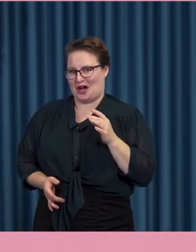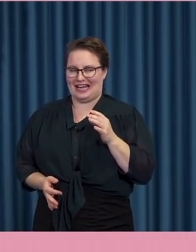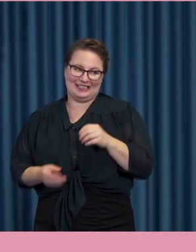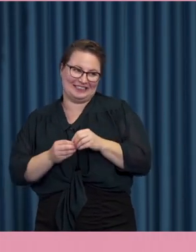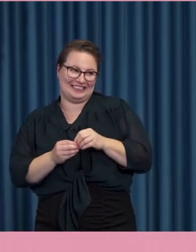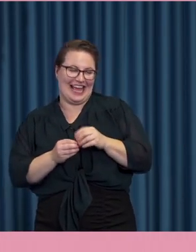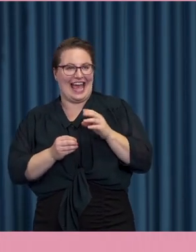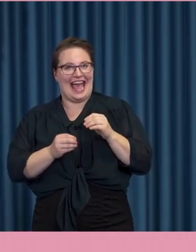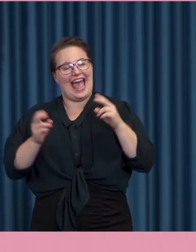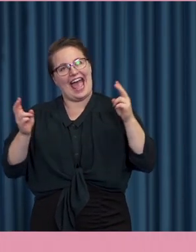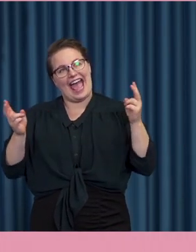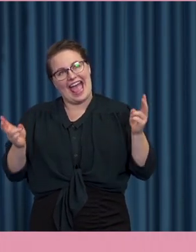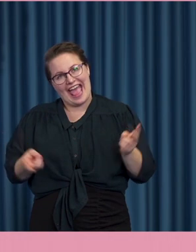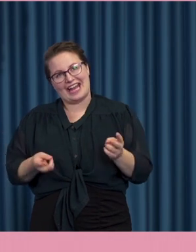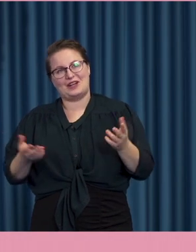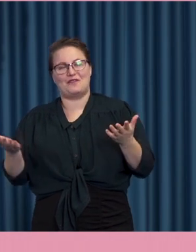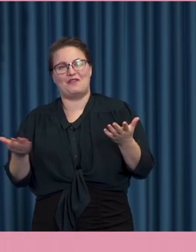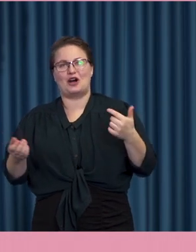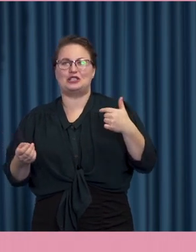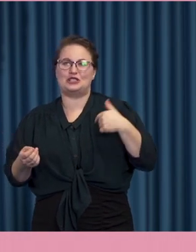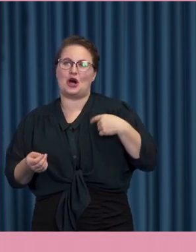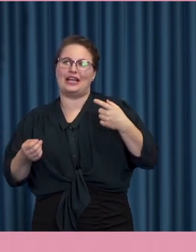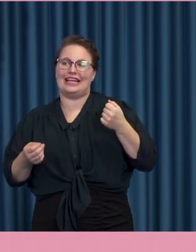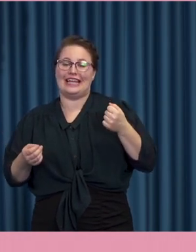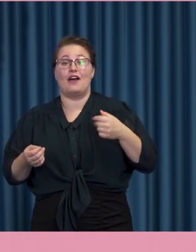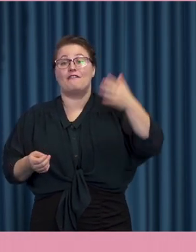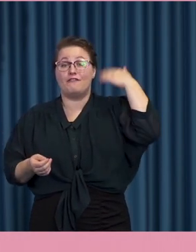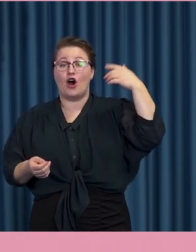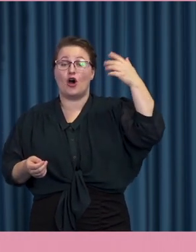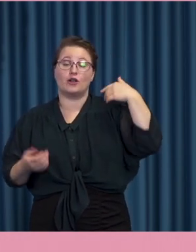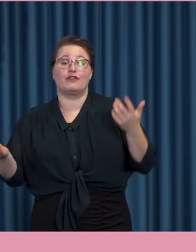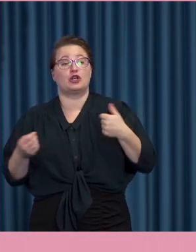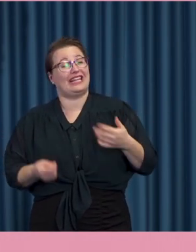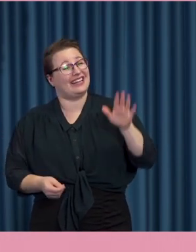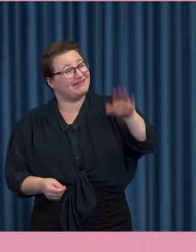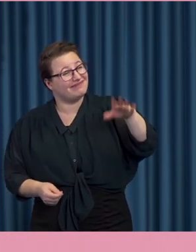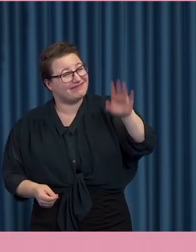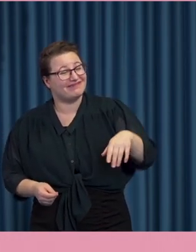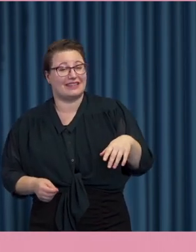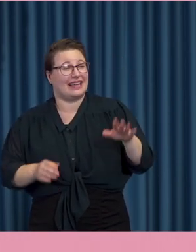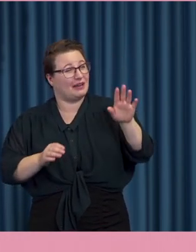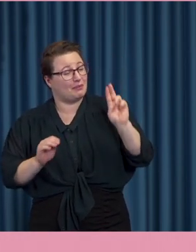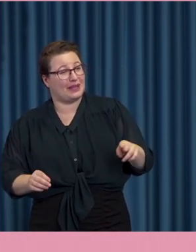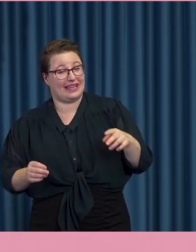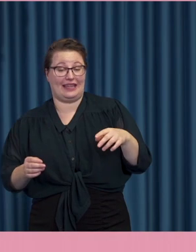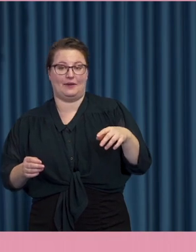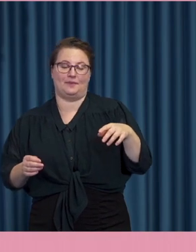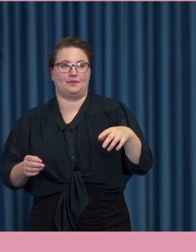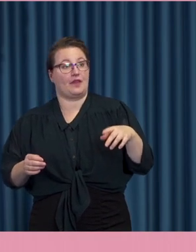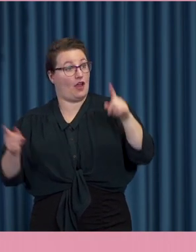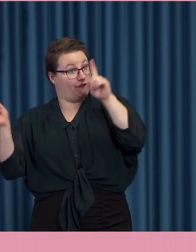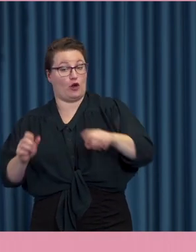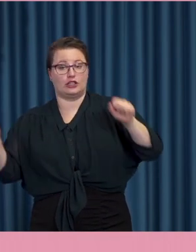det man får vända sig emot, fick vända sig emot förut var kanske inte att folk plötsligt skulle bli upplysta demokrater som